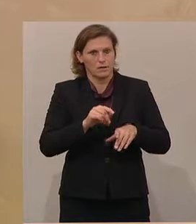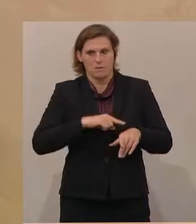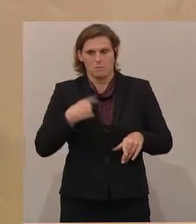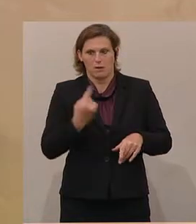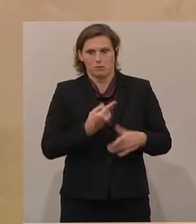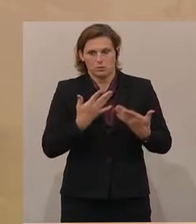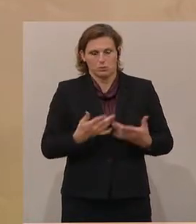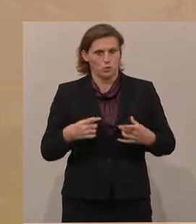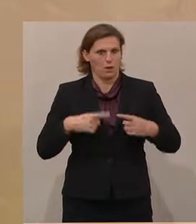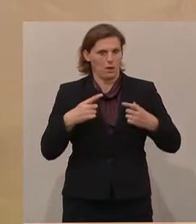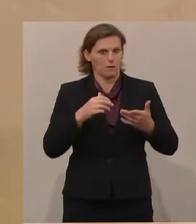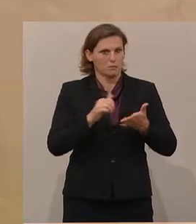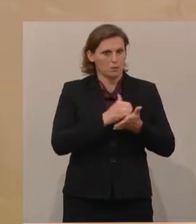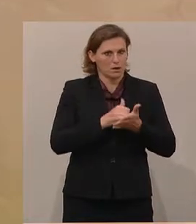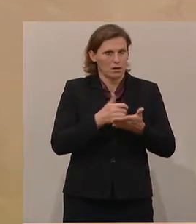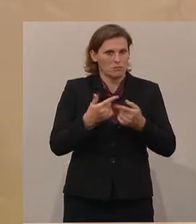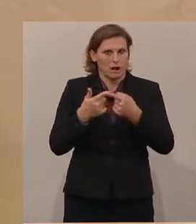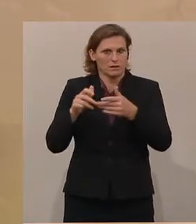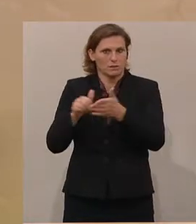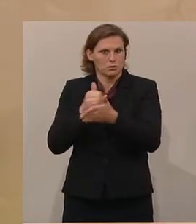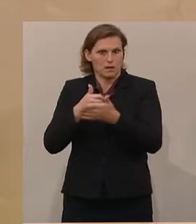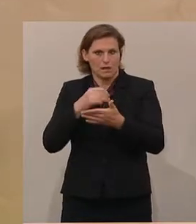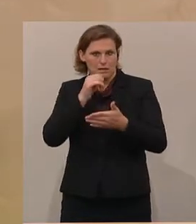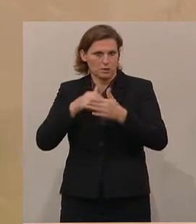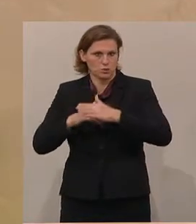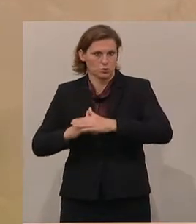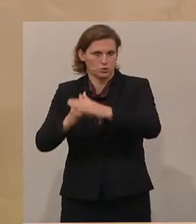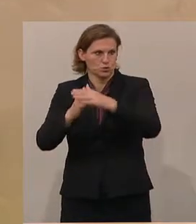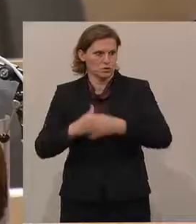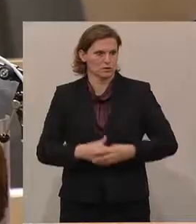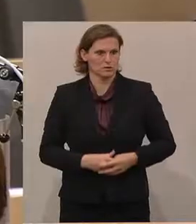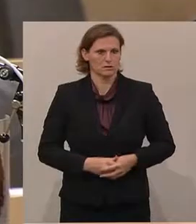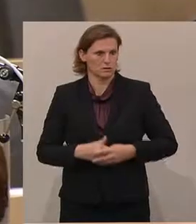das gelebte Modell. Hinter dem stehe ich, andere Modelle unterstütze ich nicht. Vielen Dank.